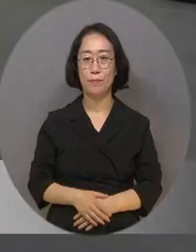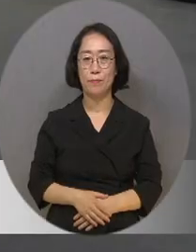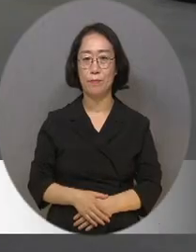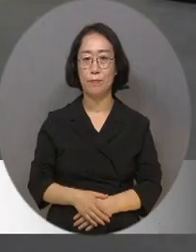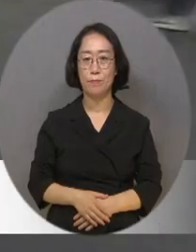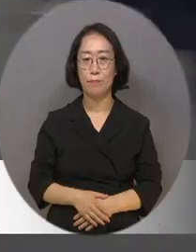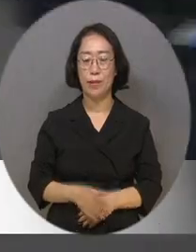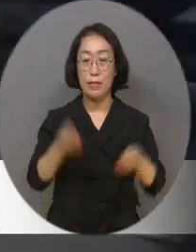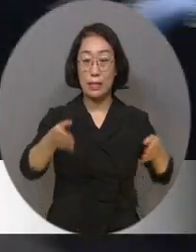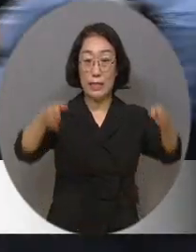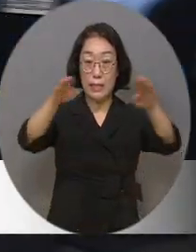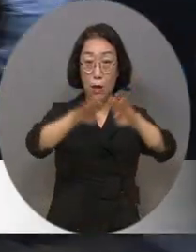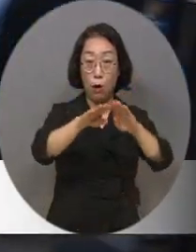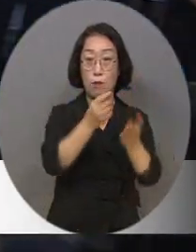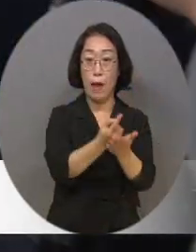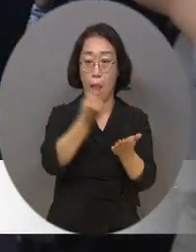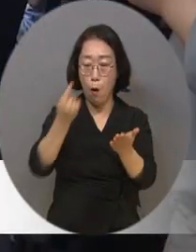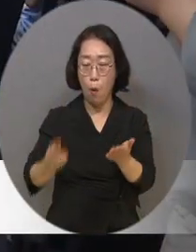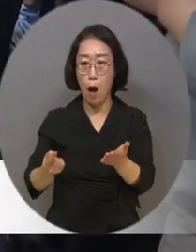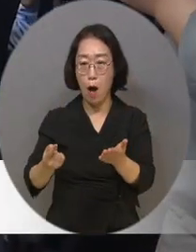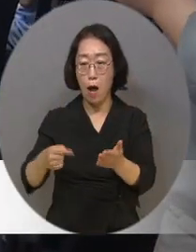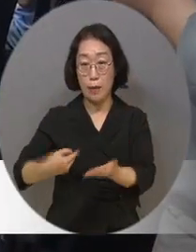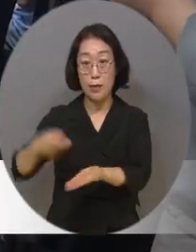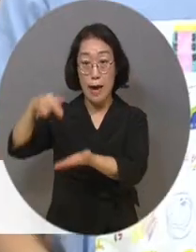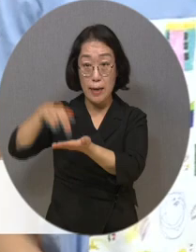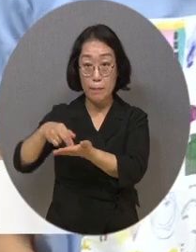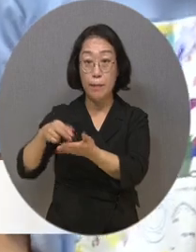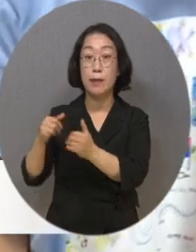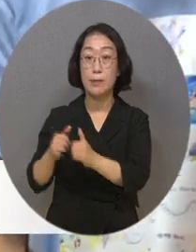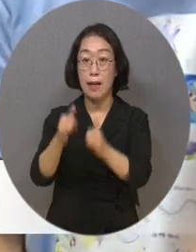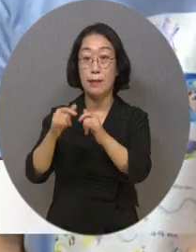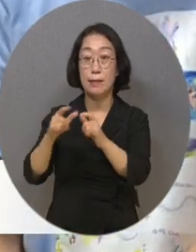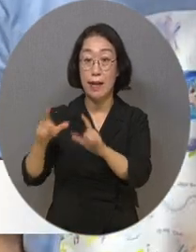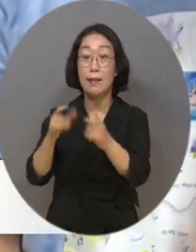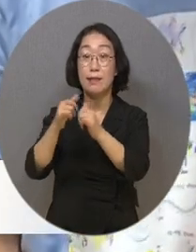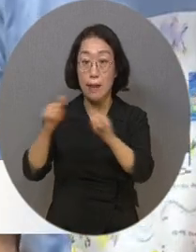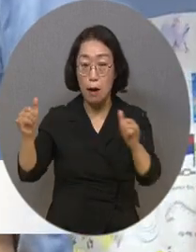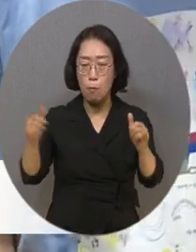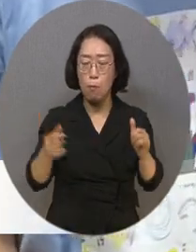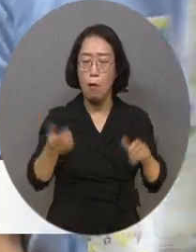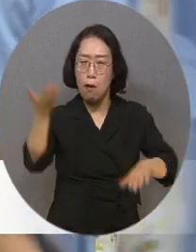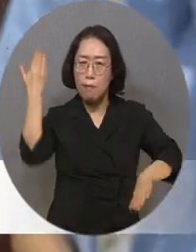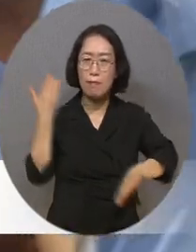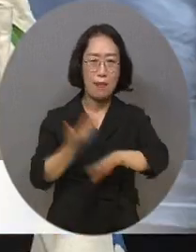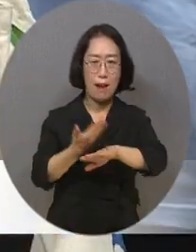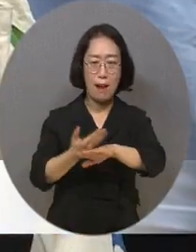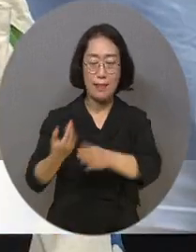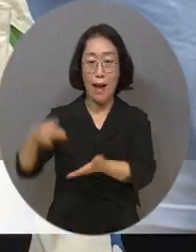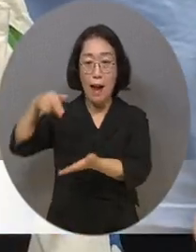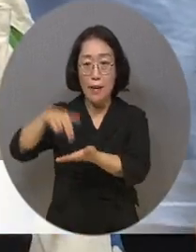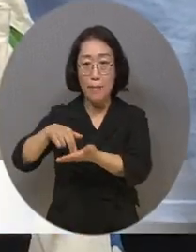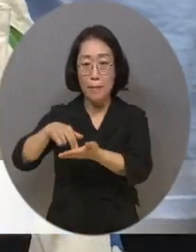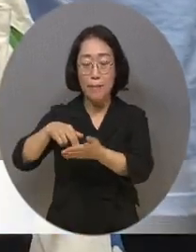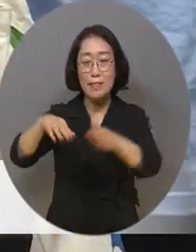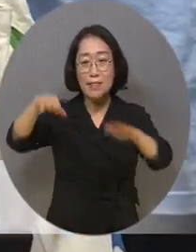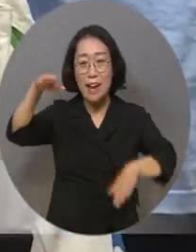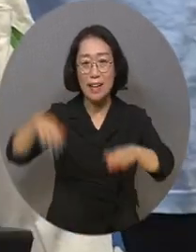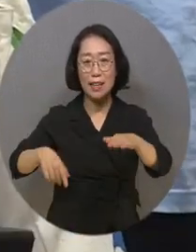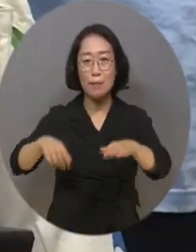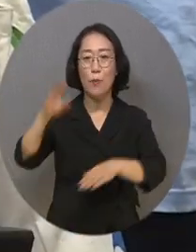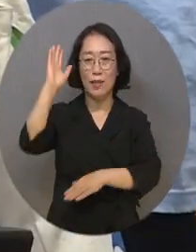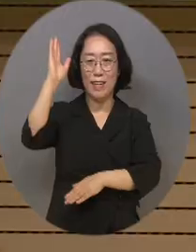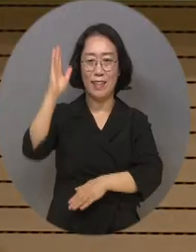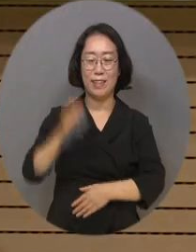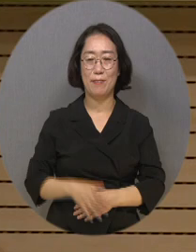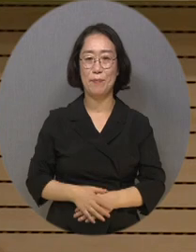시설에 나와 지역사회에 안착한 이들은 시설에 거주할 때의 삶과 자립생활의 삶이 무엇이 다른지 설명했습니다.